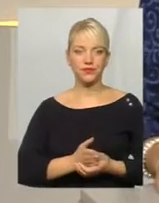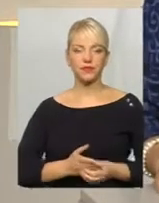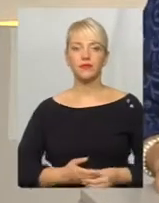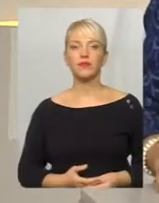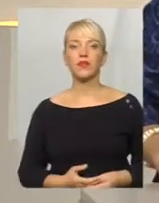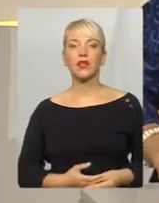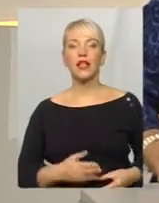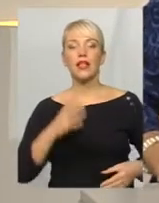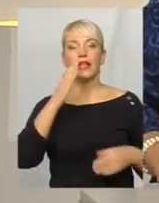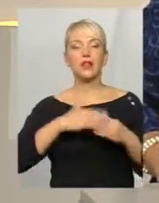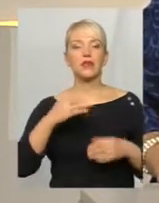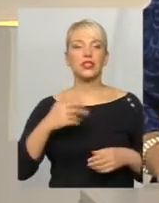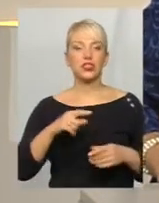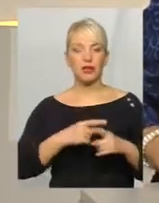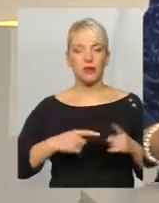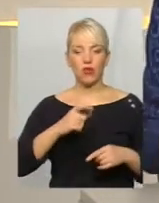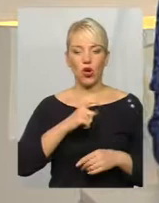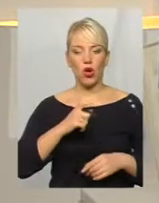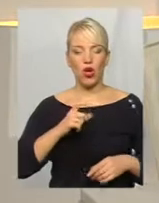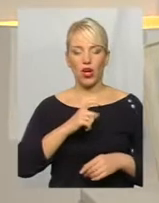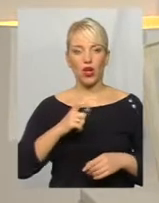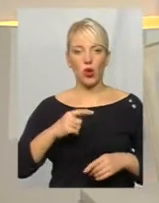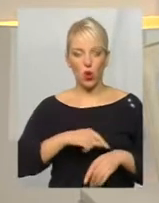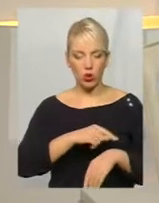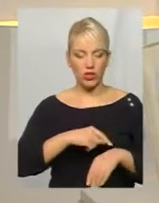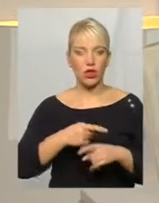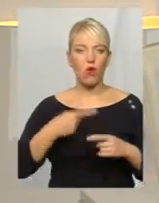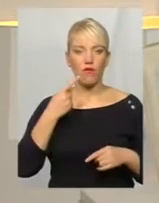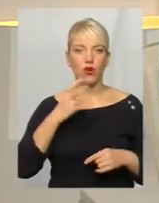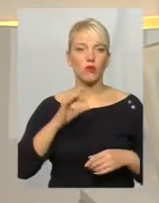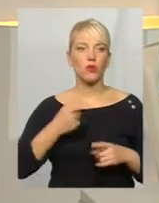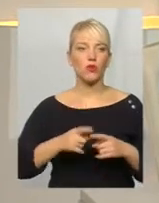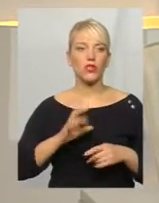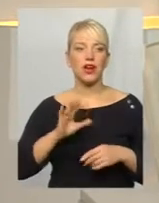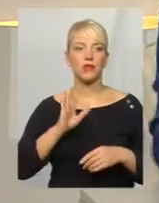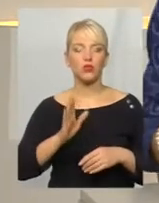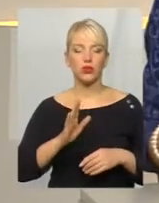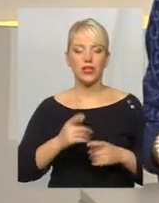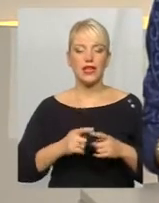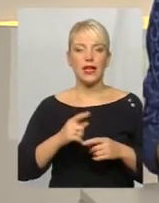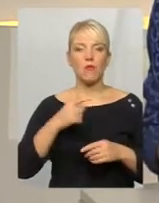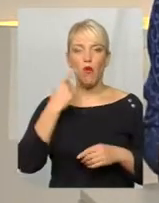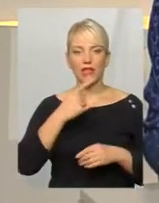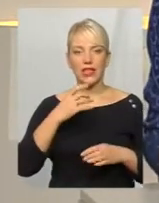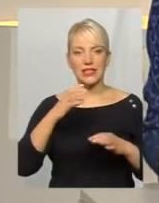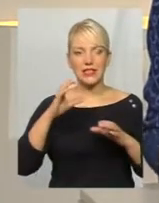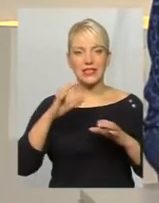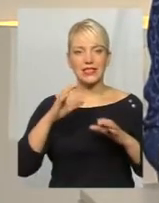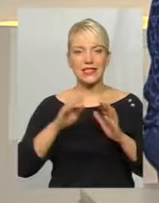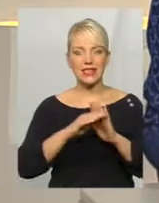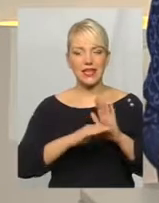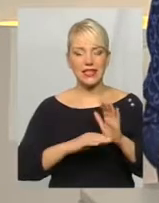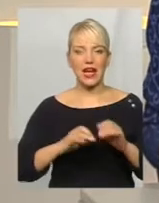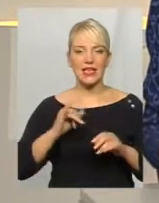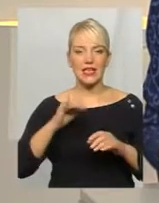Отже, найближчих півгодини в цій студії говоримо, як імплементуватиметься мовна стаття, загалом закон про освіту в нашій